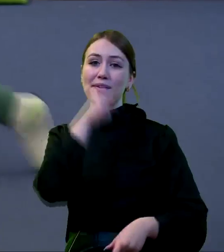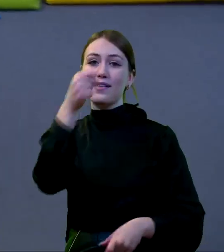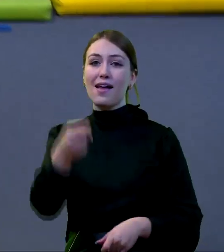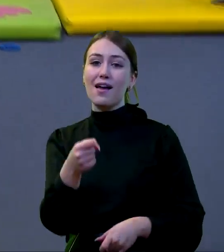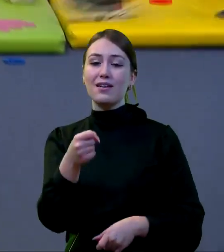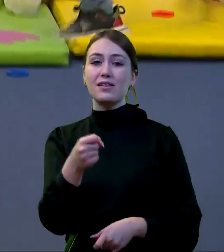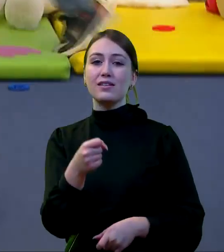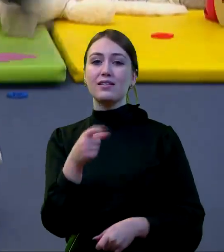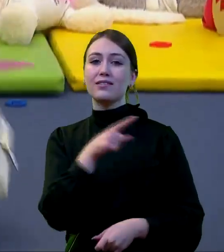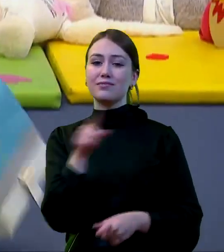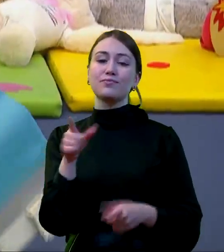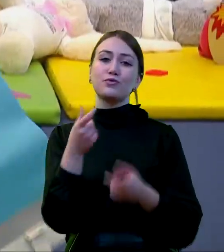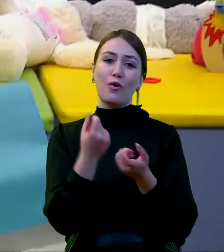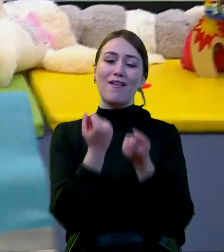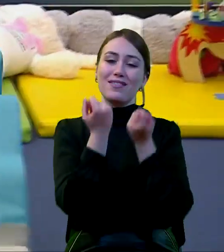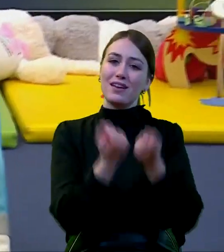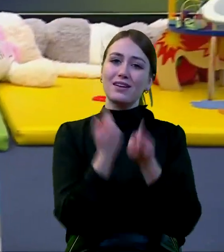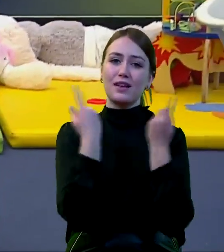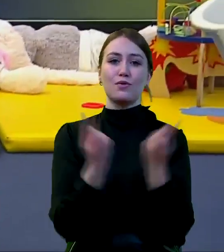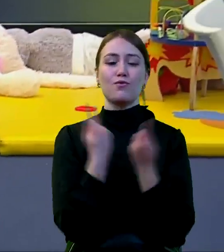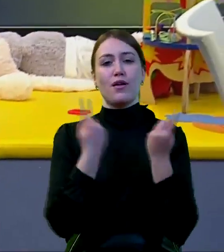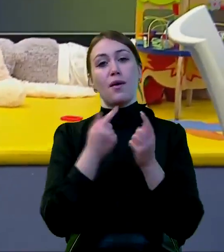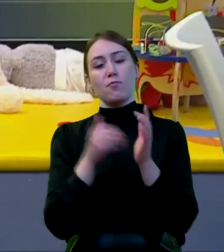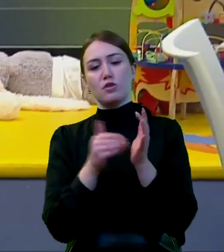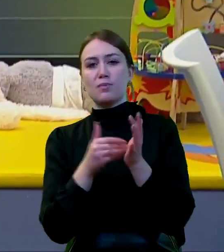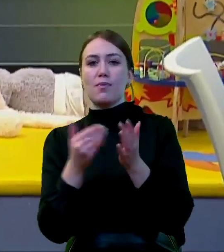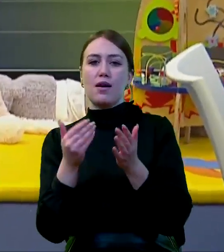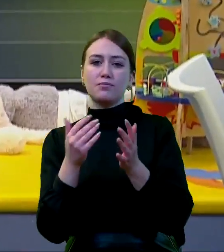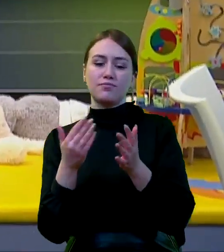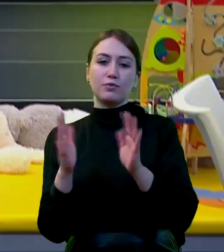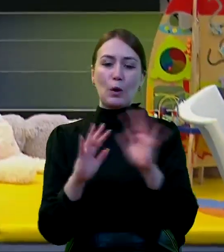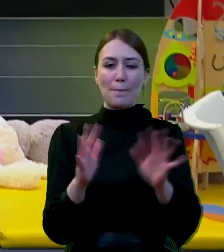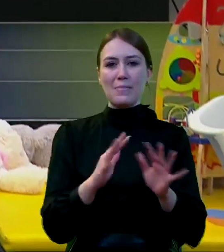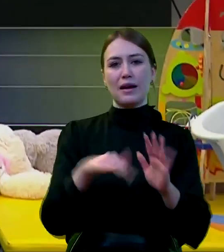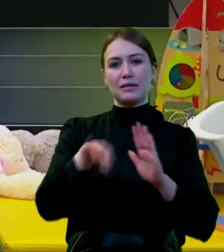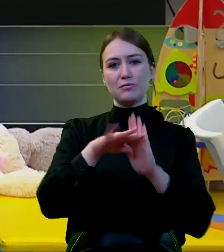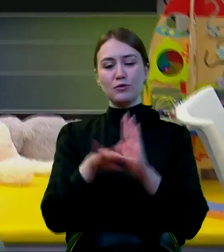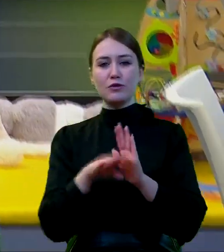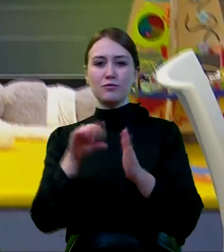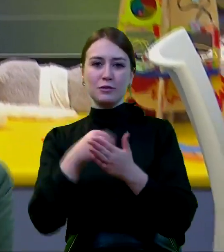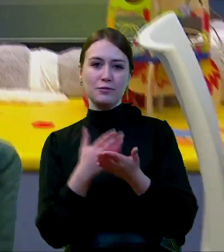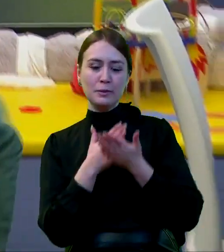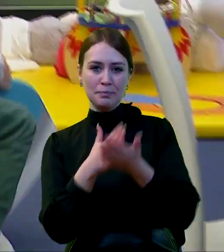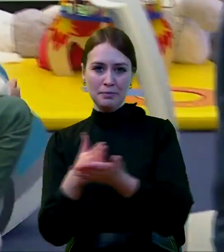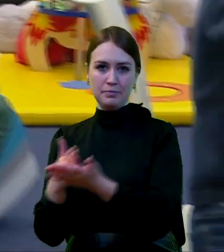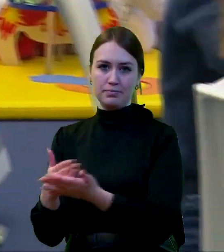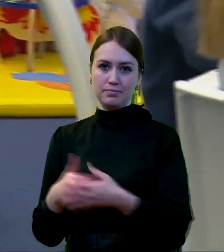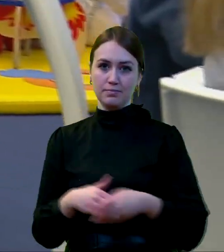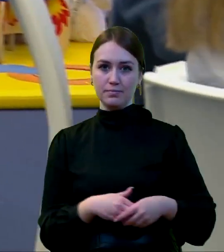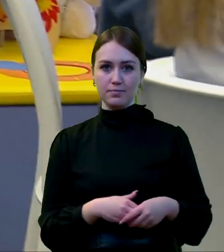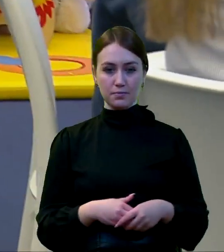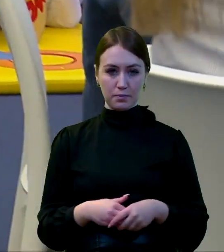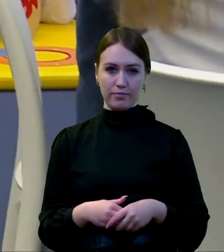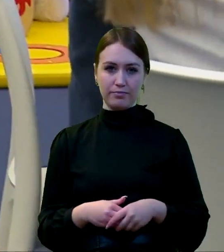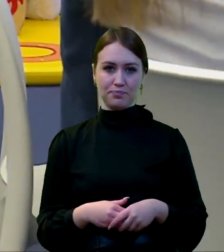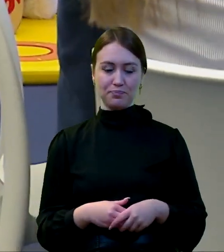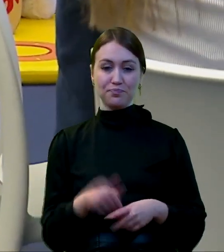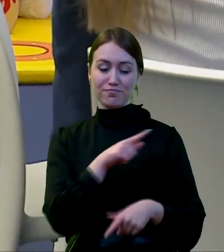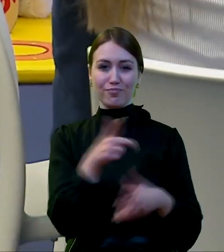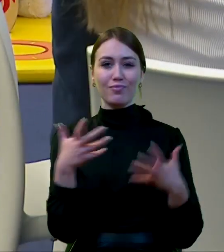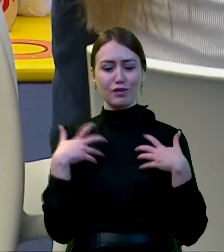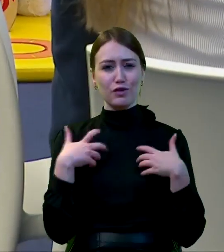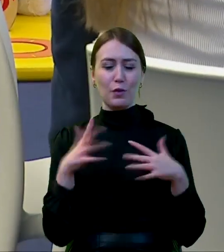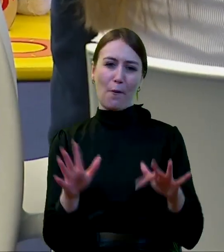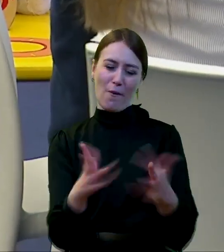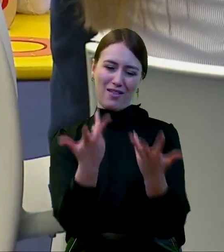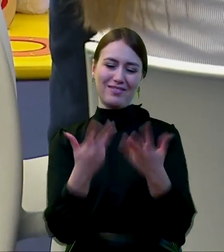którzy mają najtrudniejszą sytuację, którzy mają opieki i różne programy dotyczące wsparcia, aby ich życie